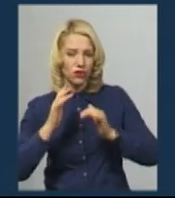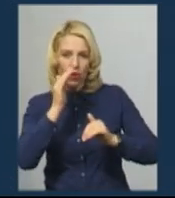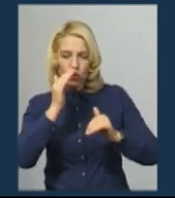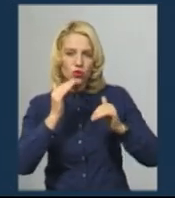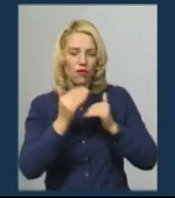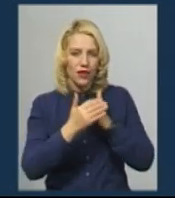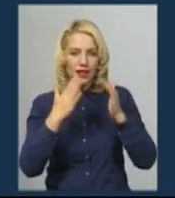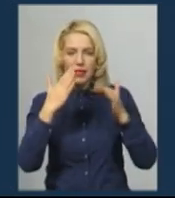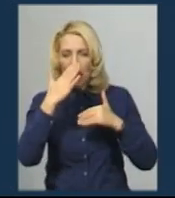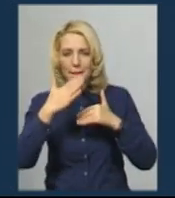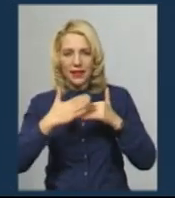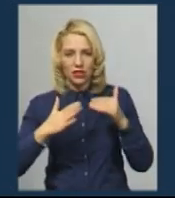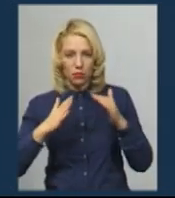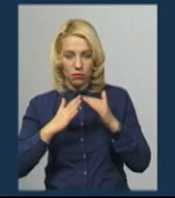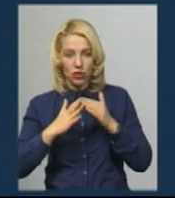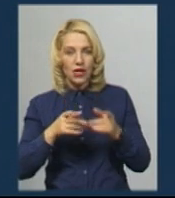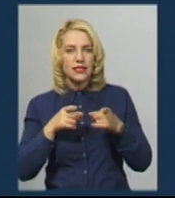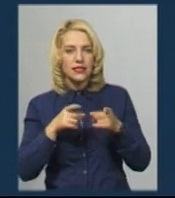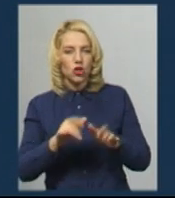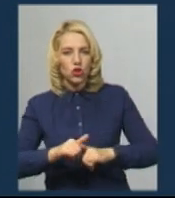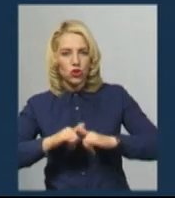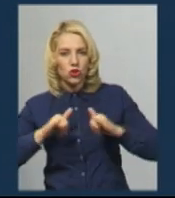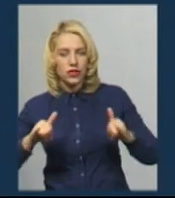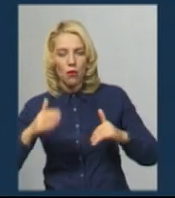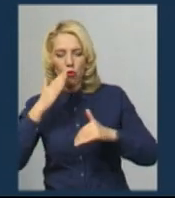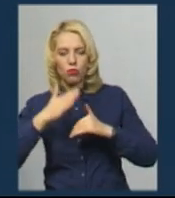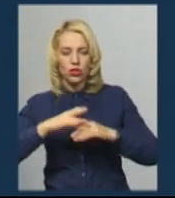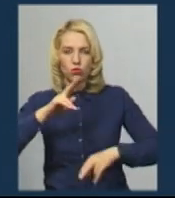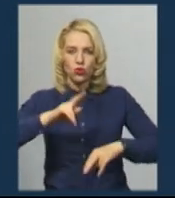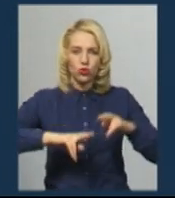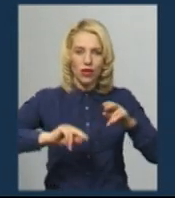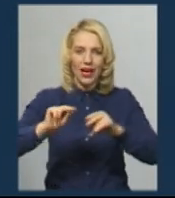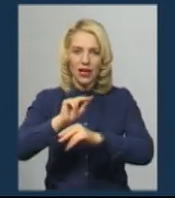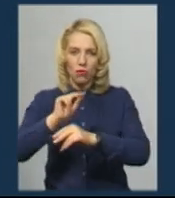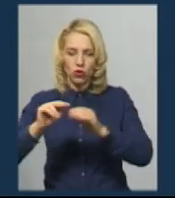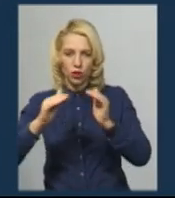найближчому приміщенні. Загроза зростає поблизу споруджуваних або ремонтних будівель.